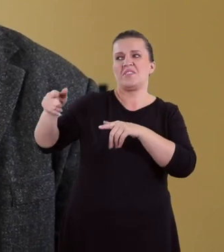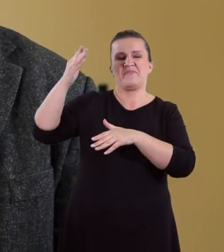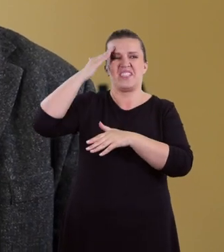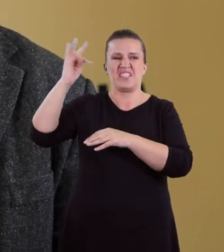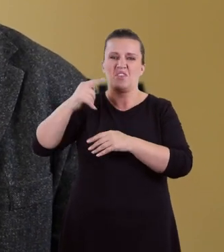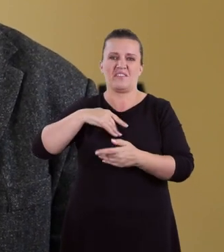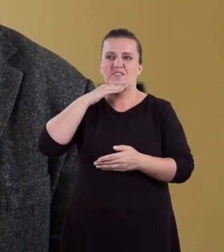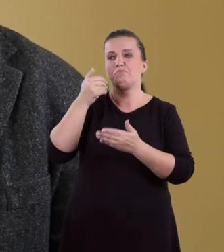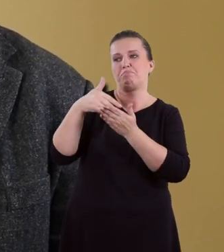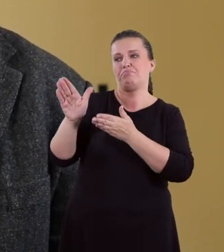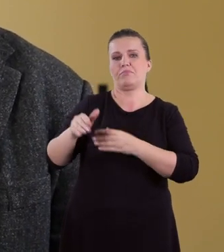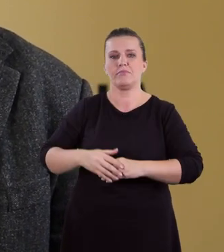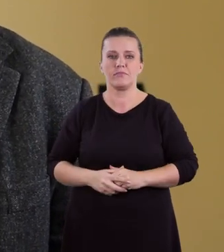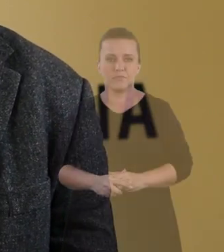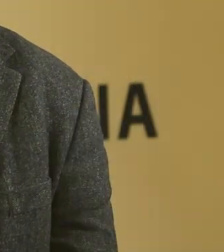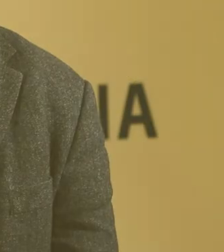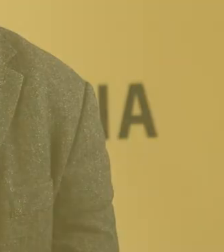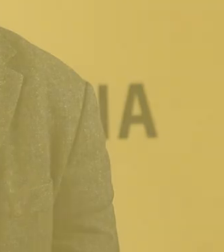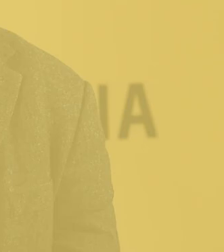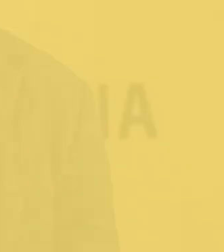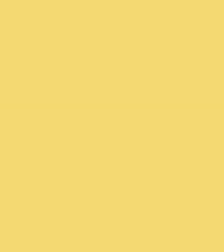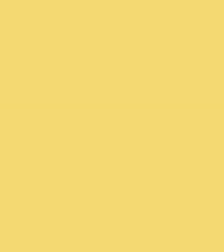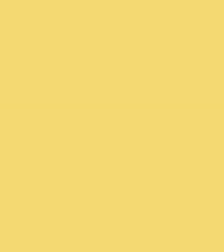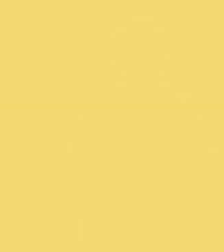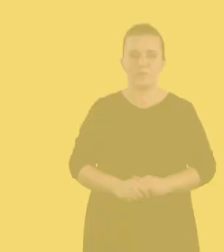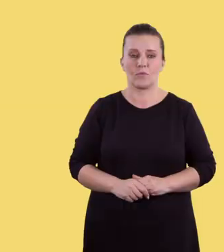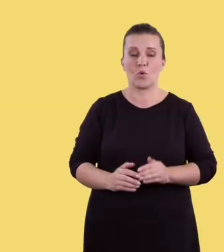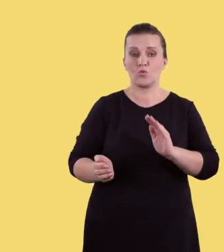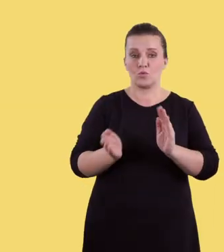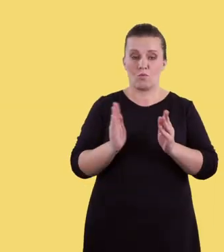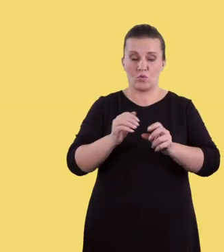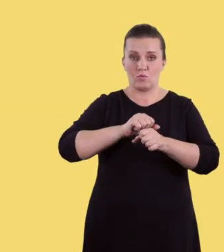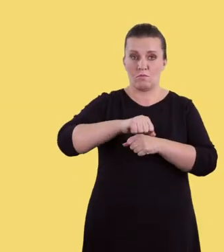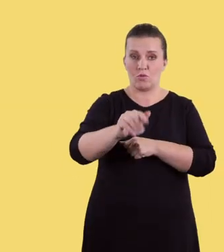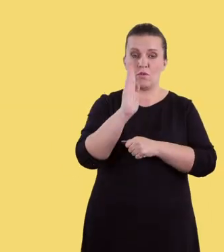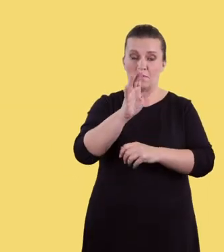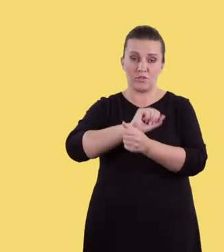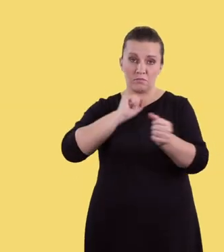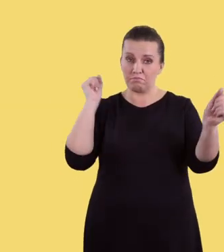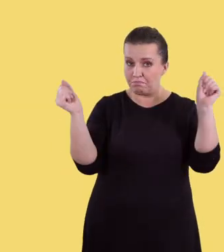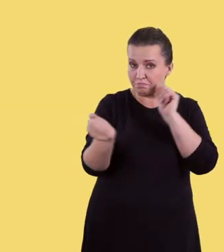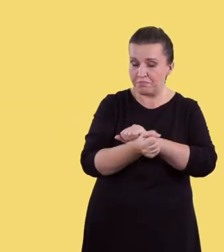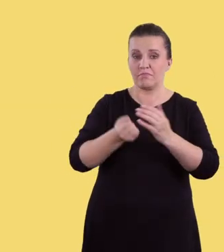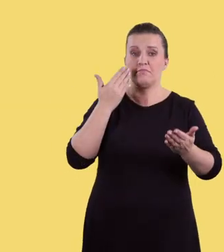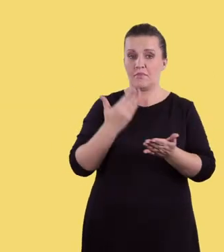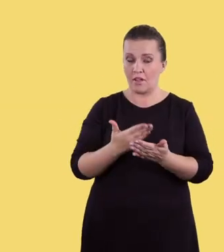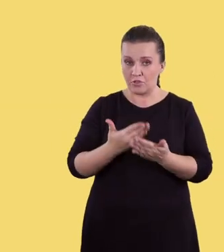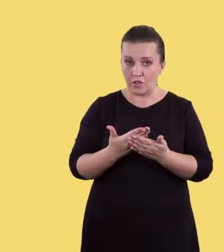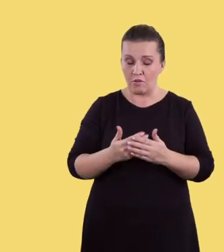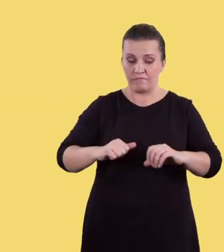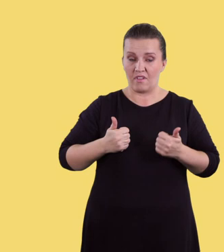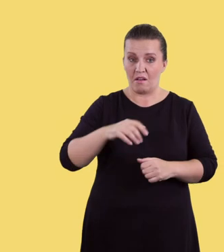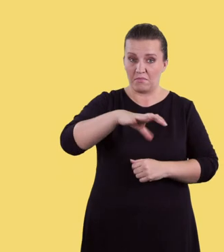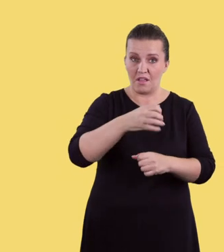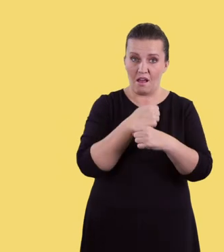odpada, bo okazało się, że jego wiedza nie jest jednak dostateczna. Zmiany w systemie egzaminów zewnętrznych służą m.in.